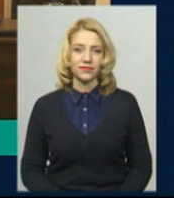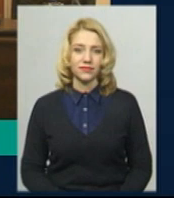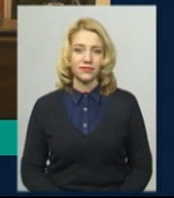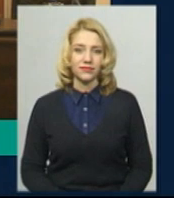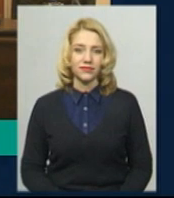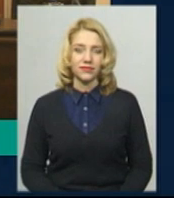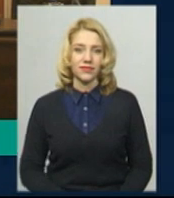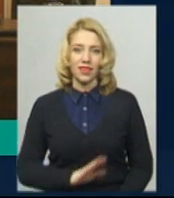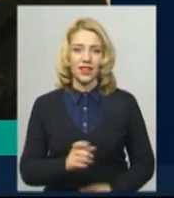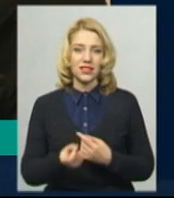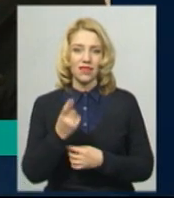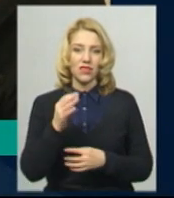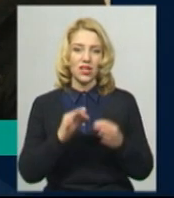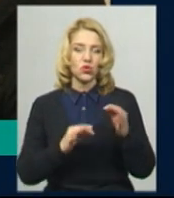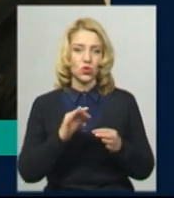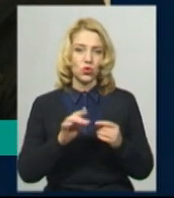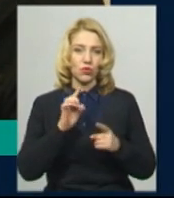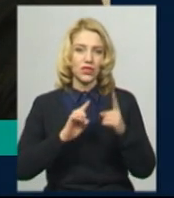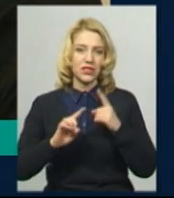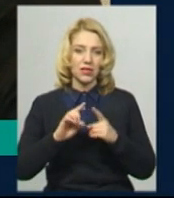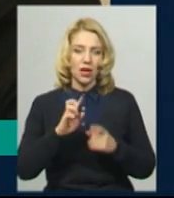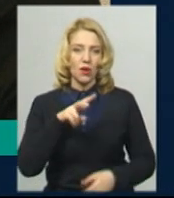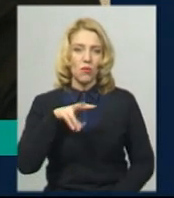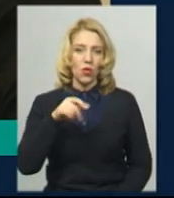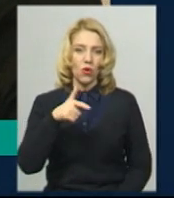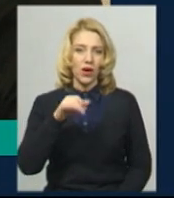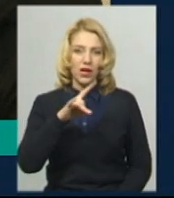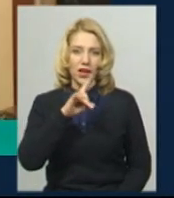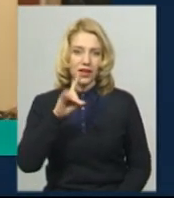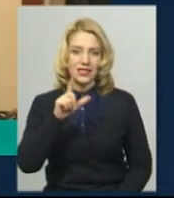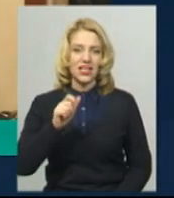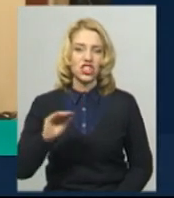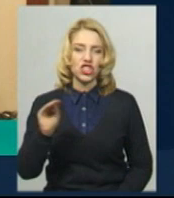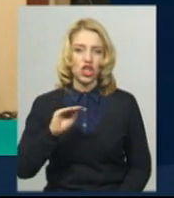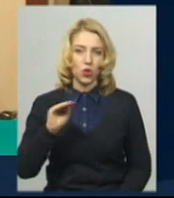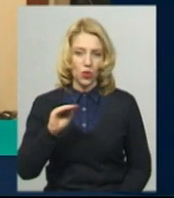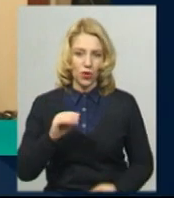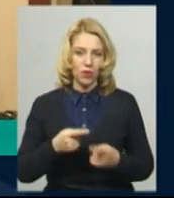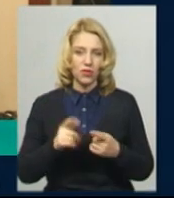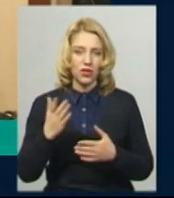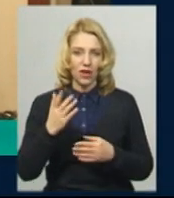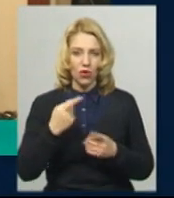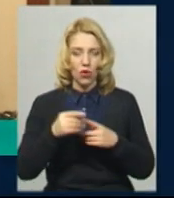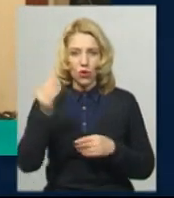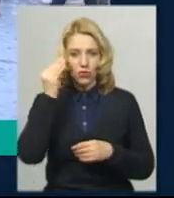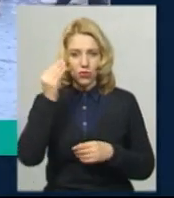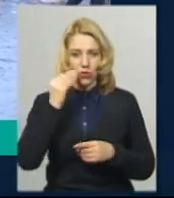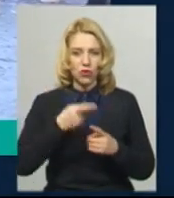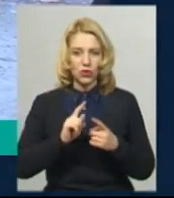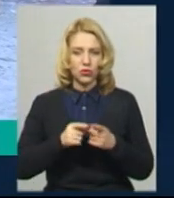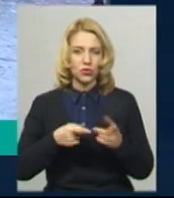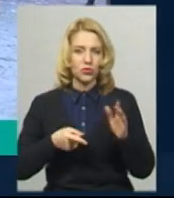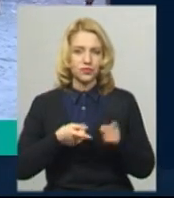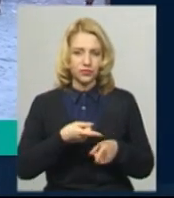Не з'явився на судове засідання блогер з Житомирщини Артур Сороченко, якого підозрюють у побитті ветерана АТО ООС.